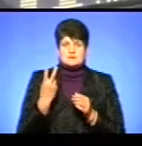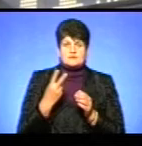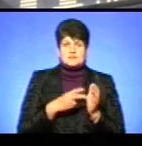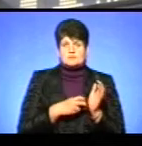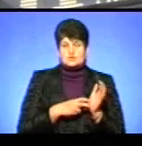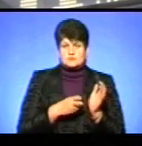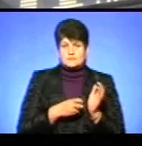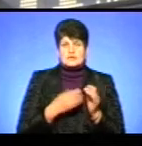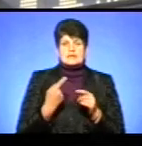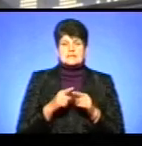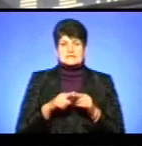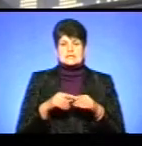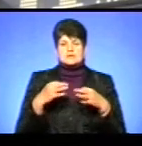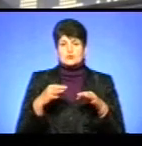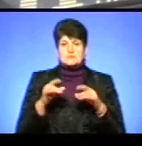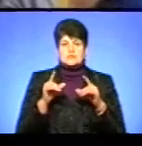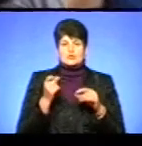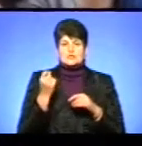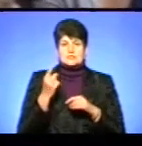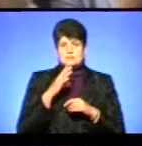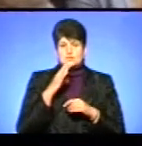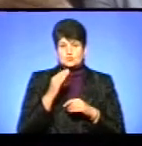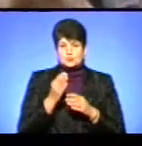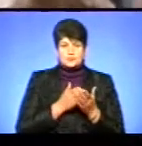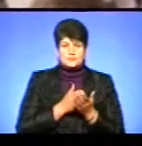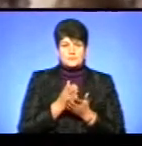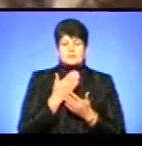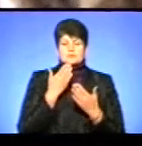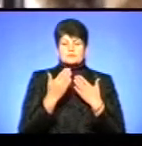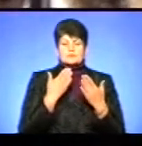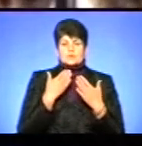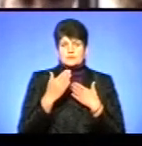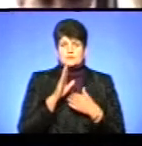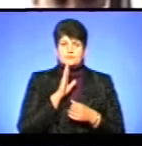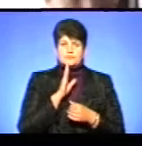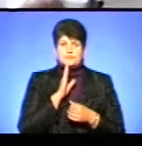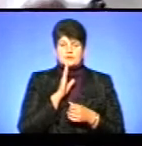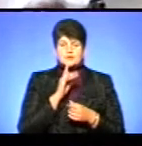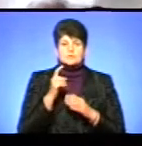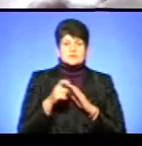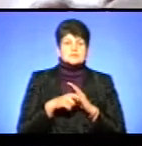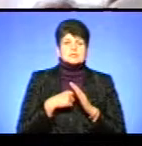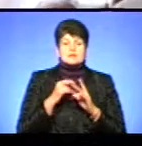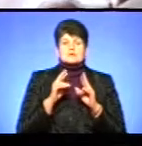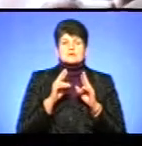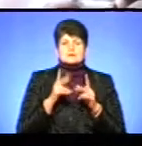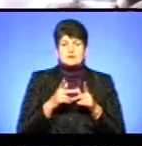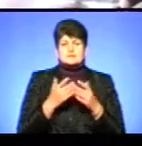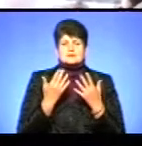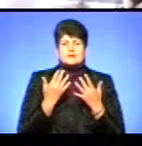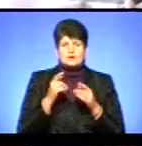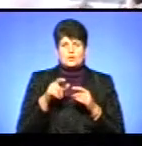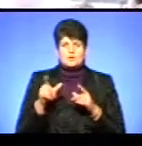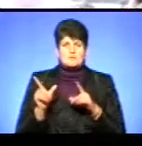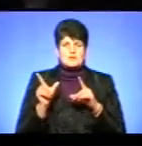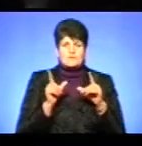Це тролейбус, який їздить 11 маршрутом. Ми поспілкувалися з кондуктором Наталією Буцік, аби дізнатися, скільки людей за день перевозить